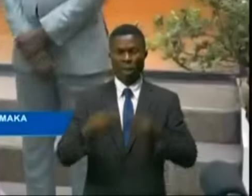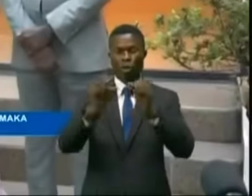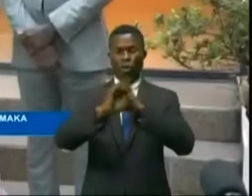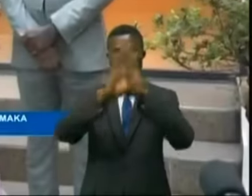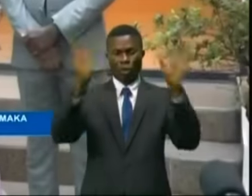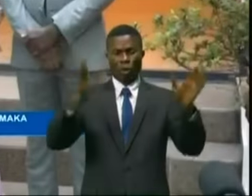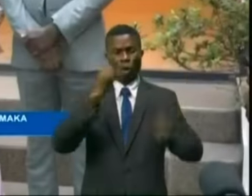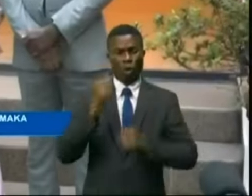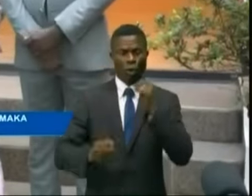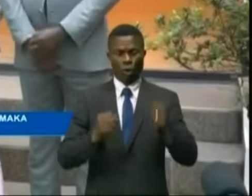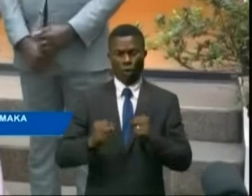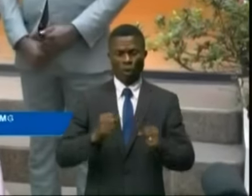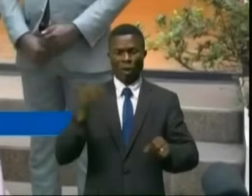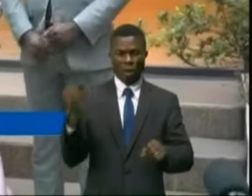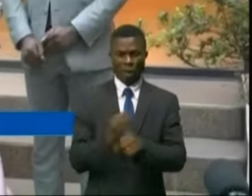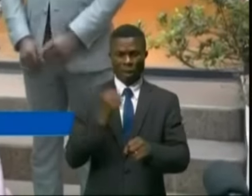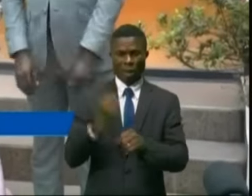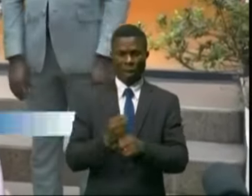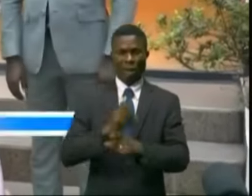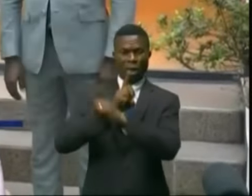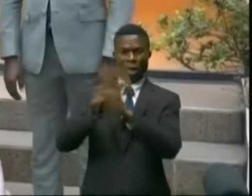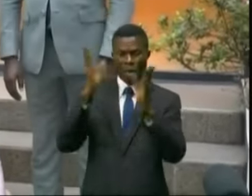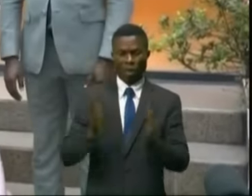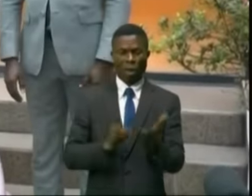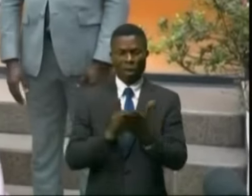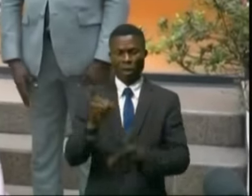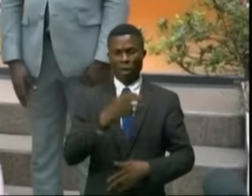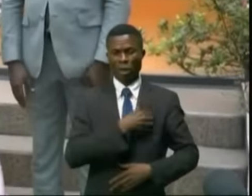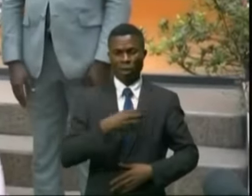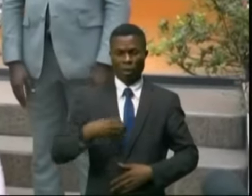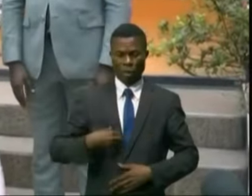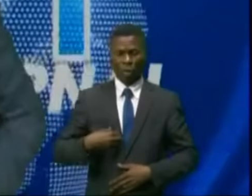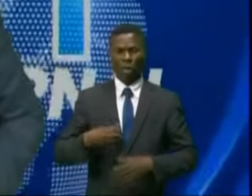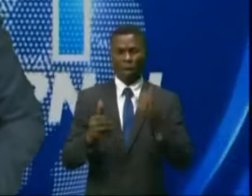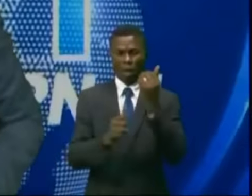le courage et l'action des défenseurs des droits de l'homme.